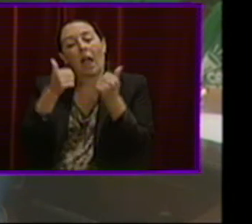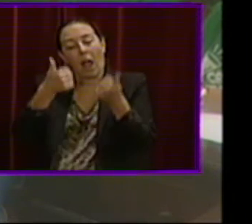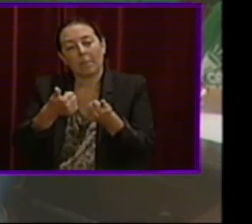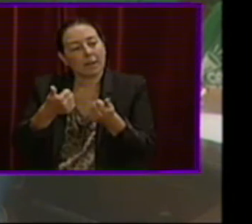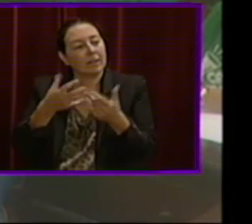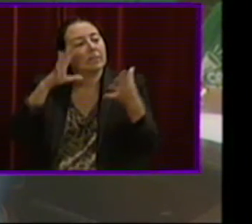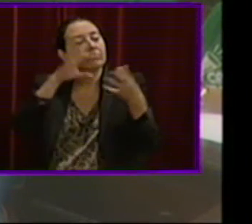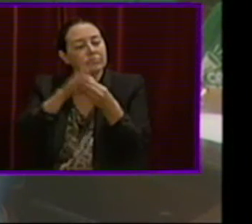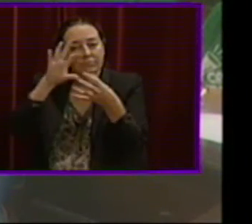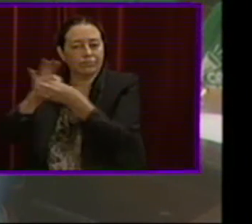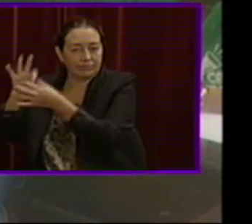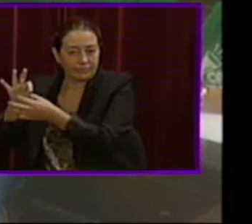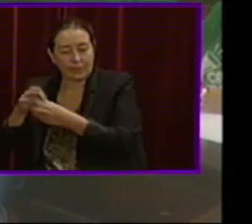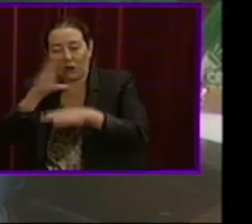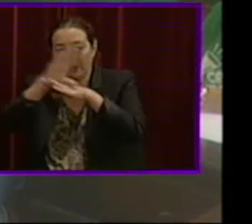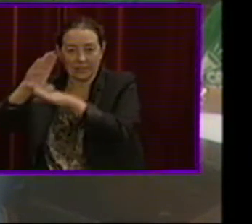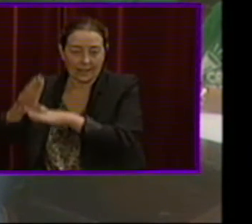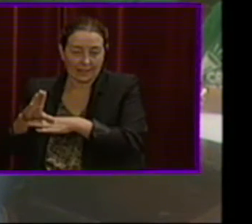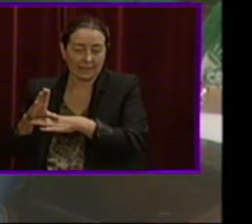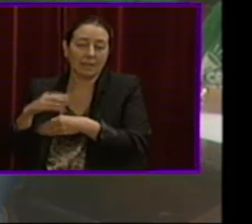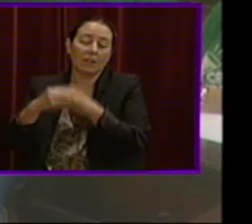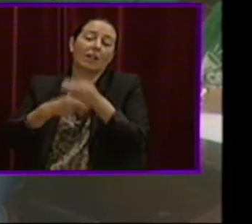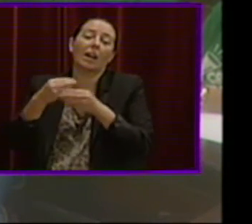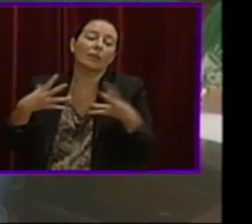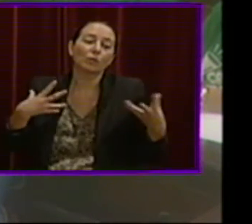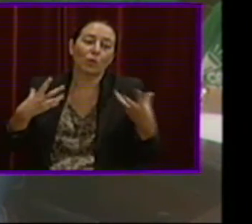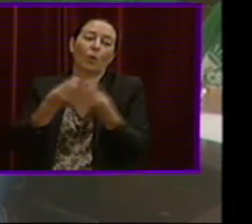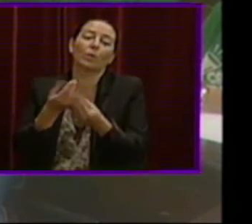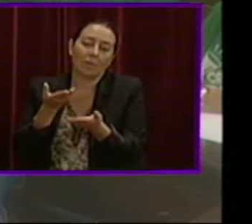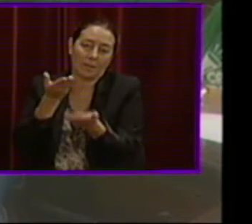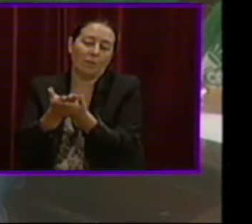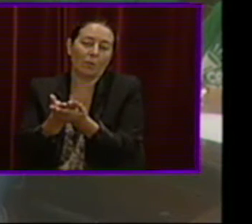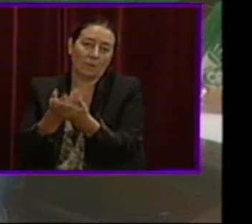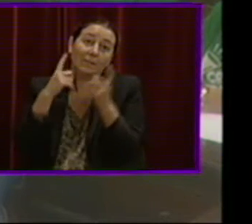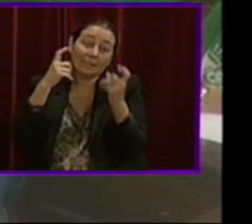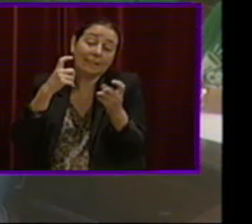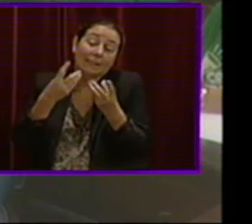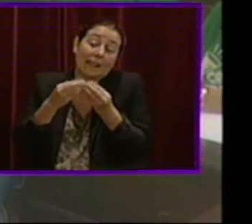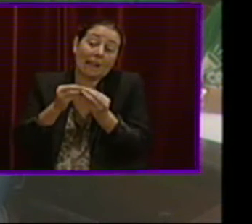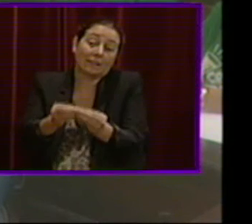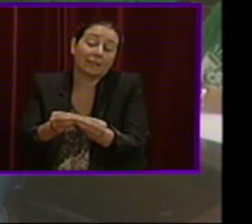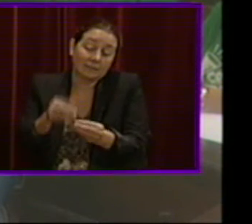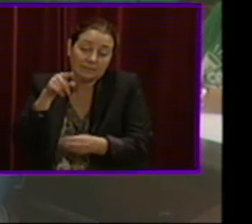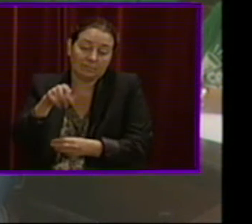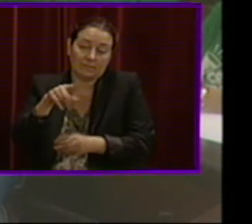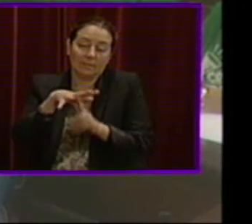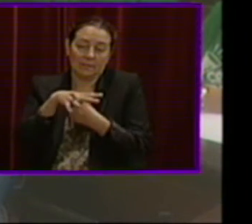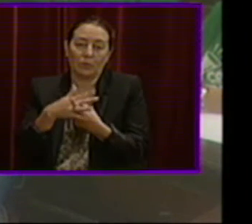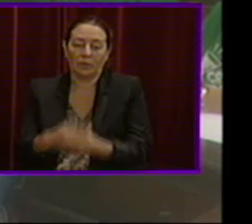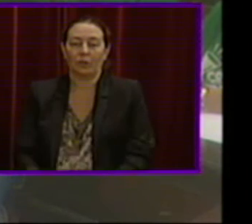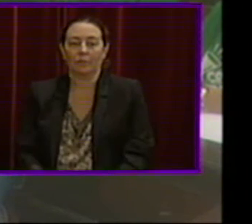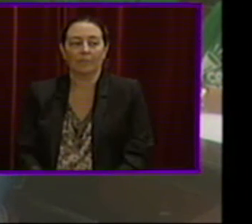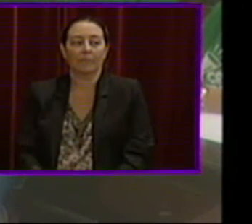transversalitat i farem conjuntament una proposta que intentarà com a mínim resoldre realment aquesta situació.